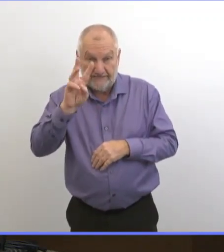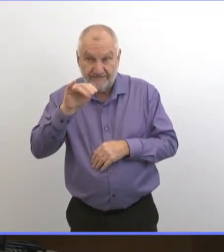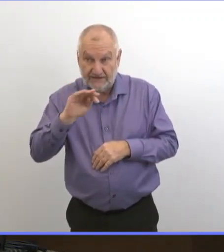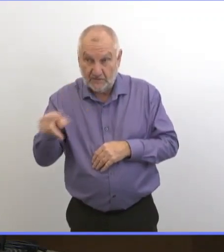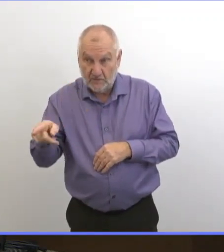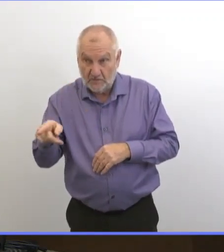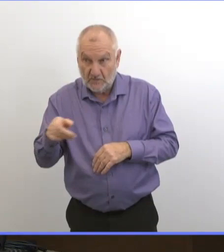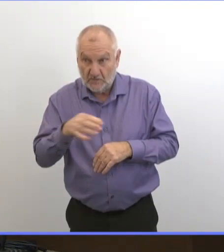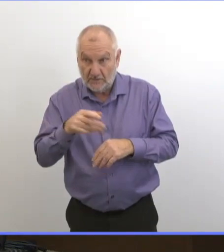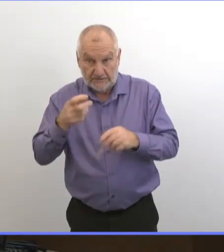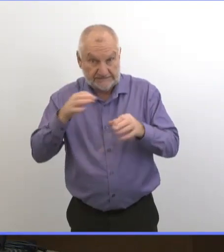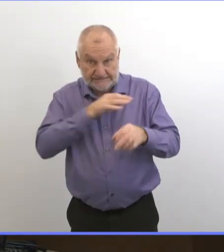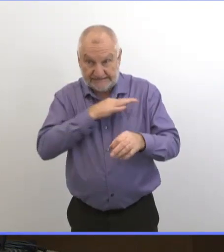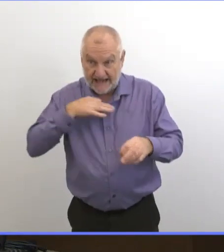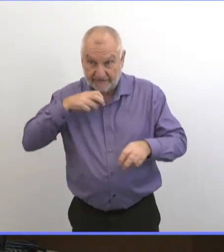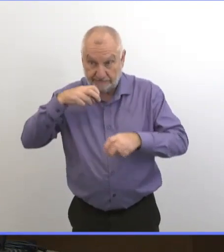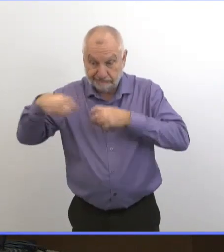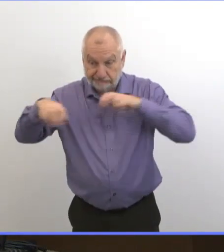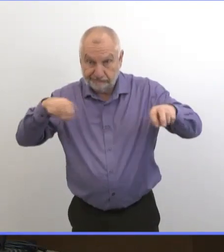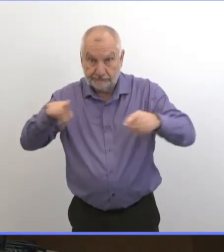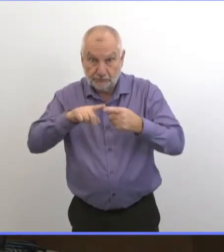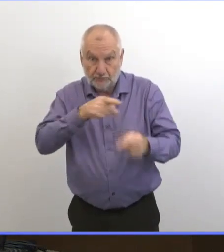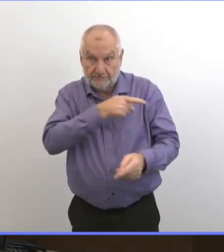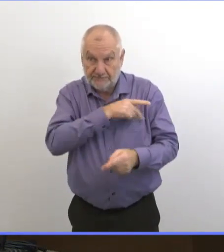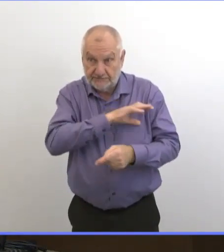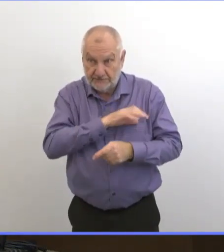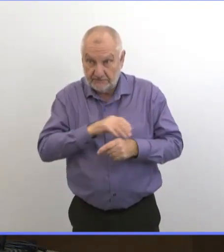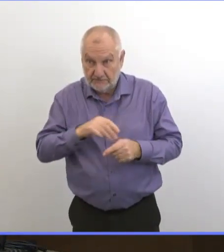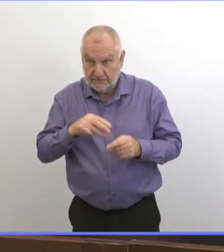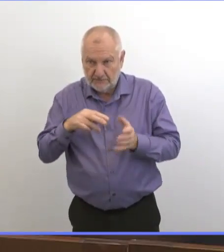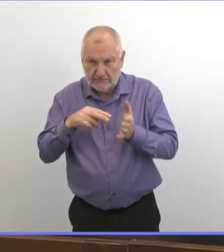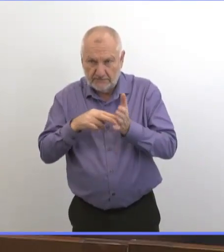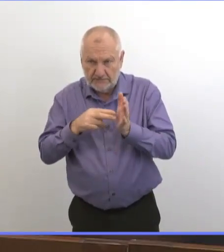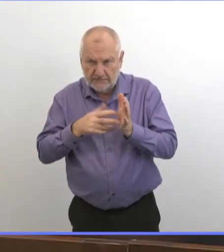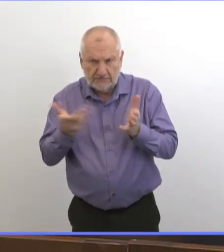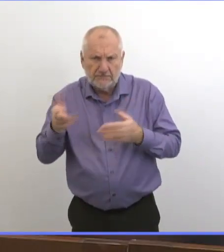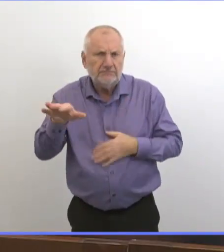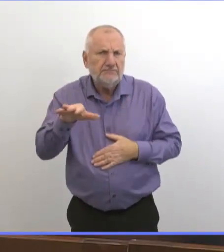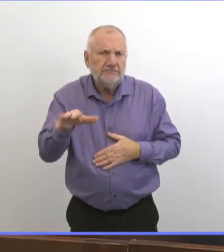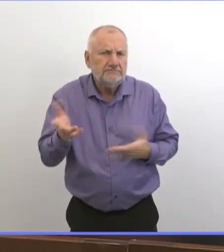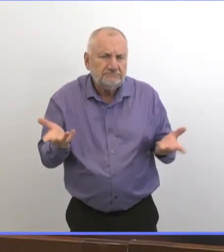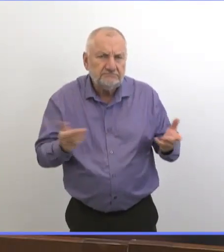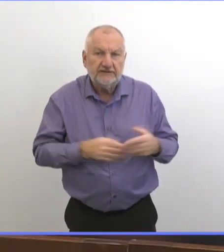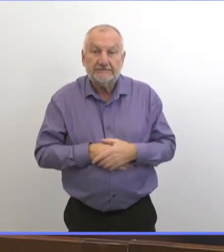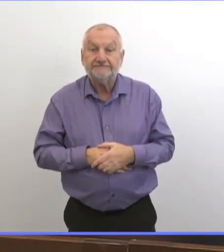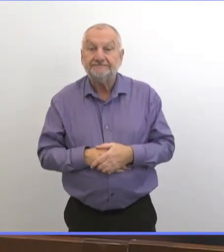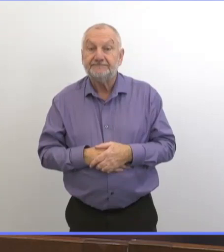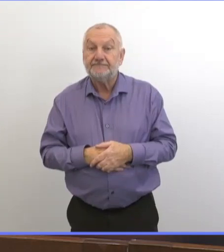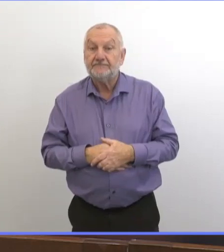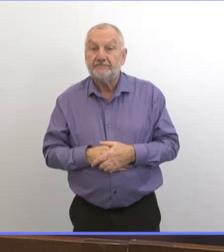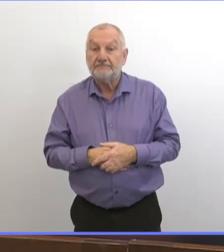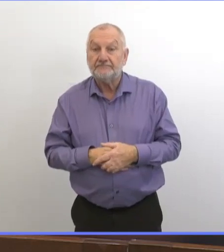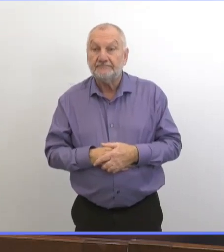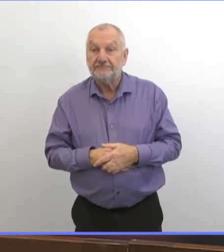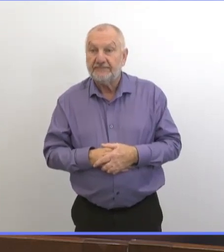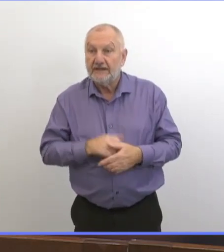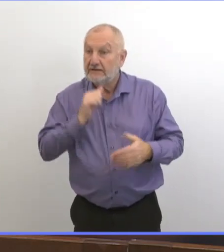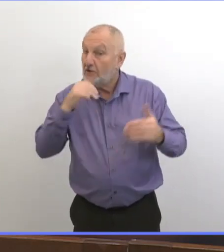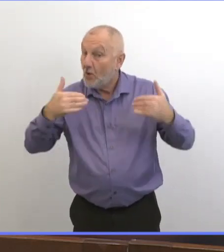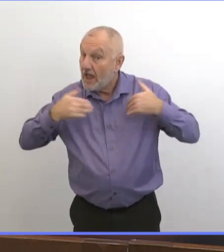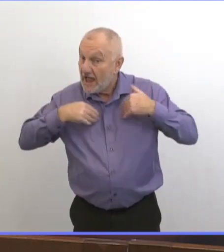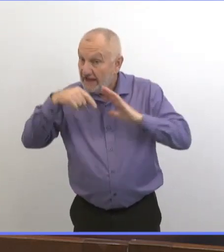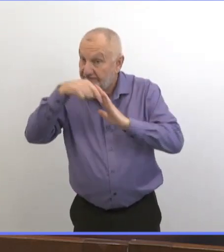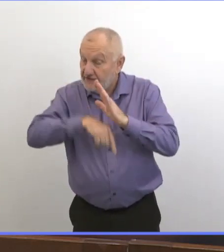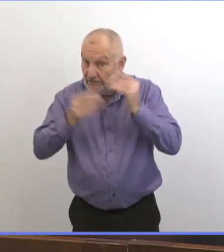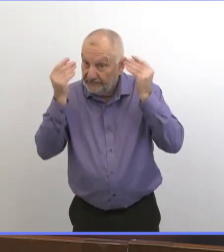Que veut dire la fermeture de l'hôpital pour que le personnel soit envoyé sur des centres de